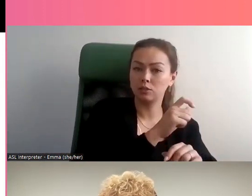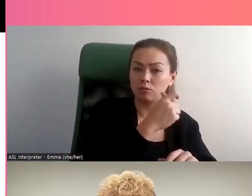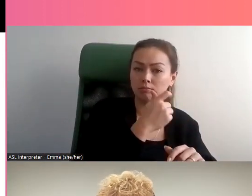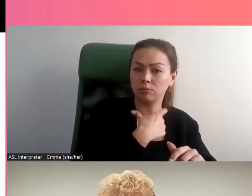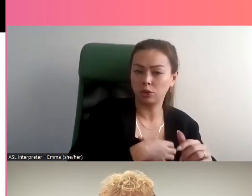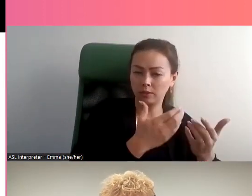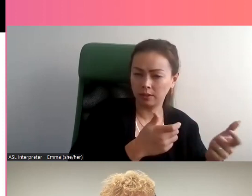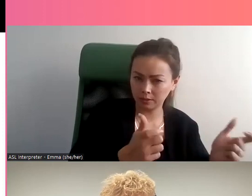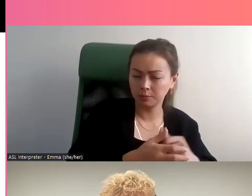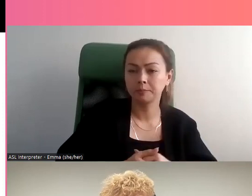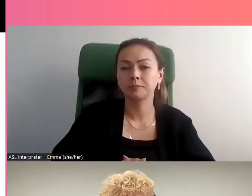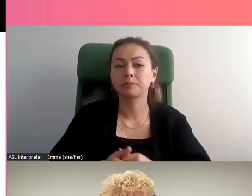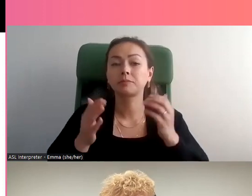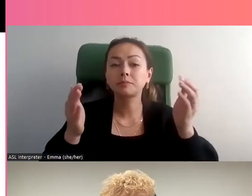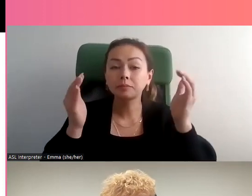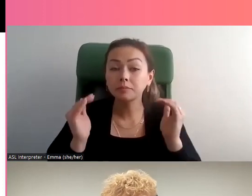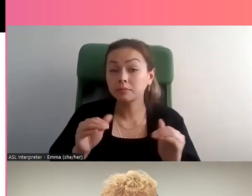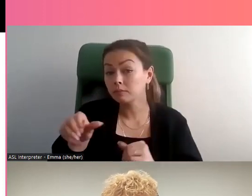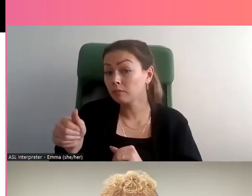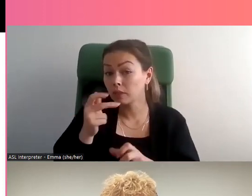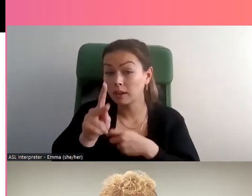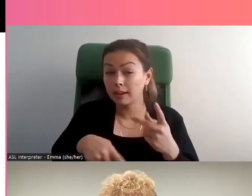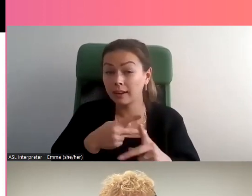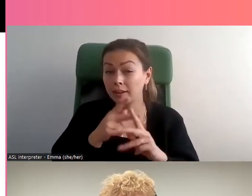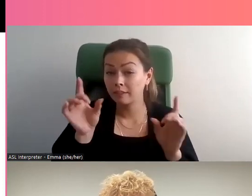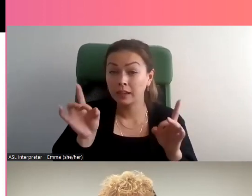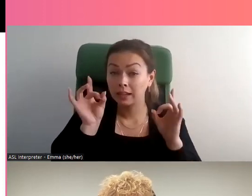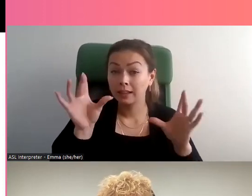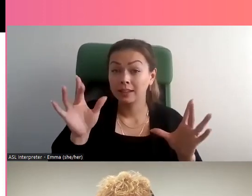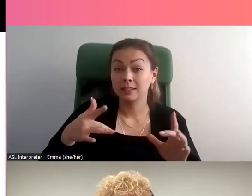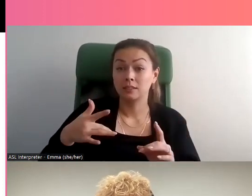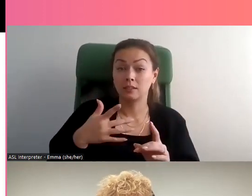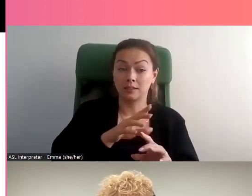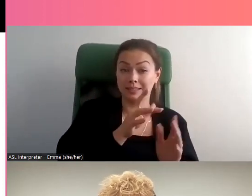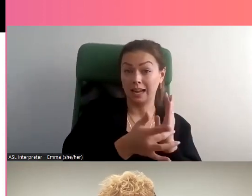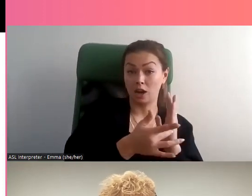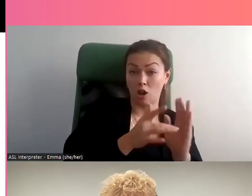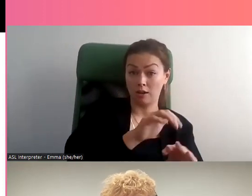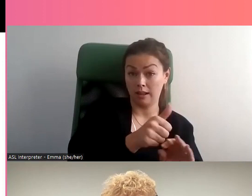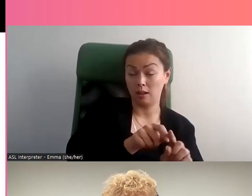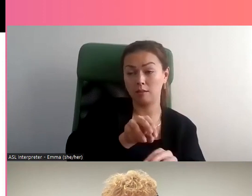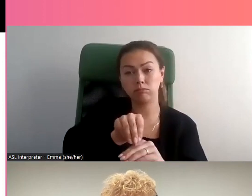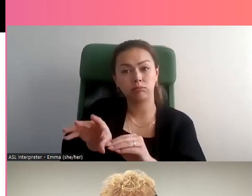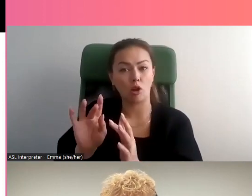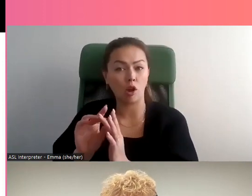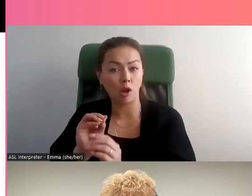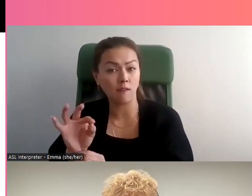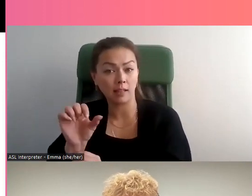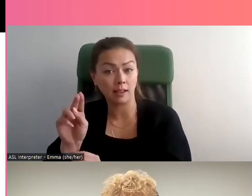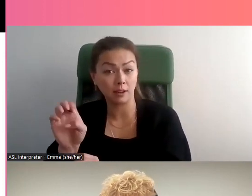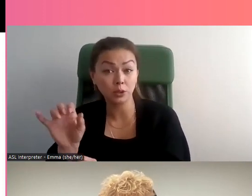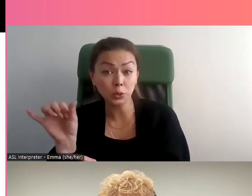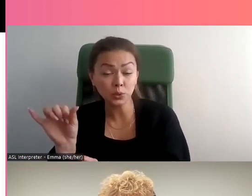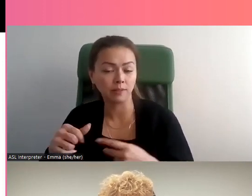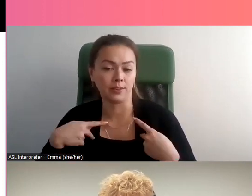une orientation sexuelle cisgenre. Il y a aussi d'autres